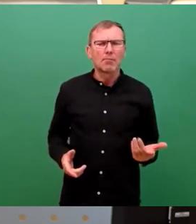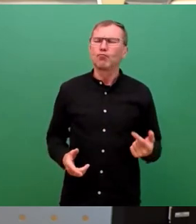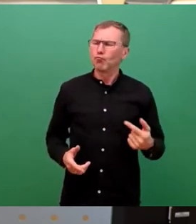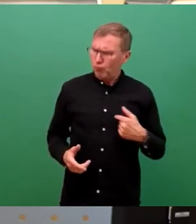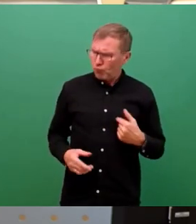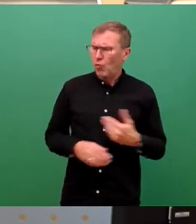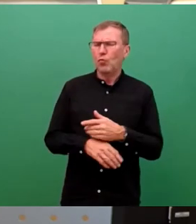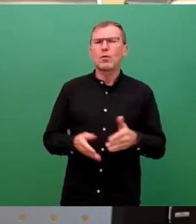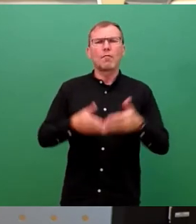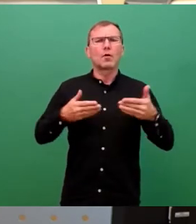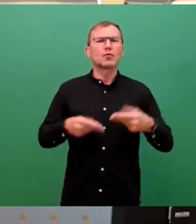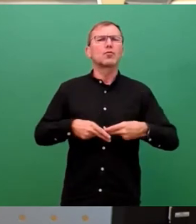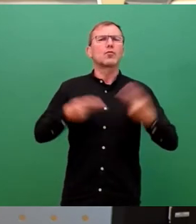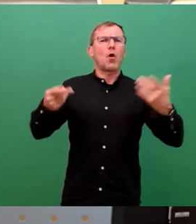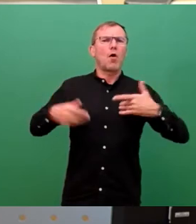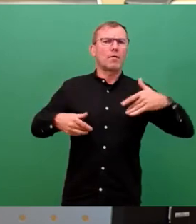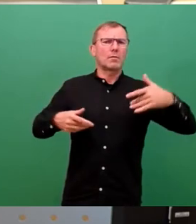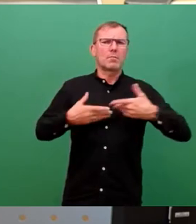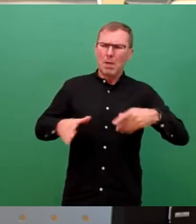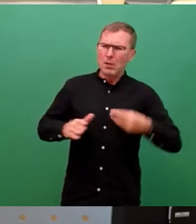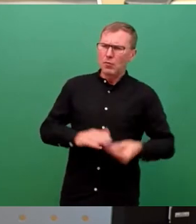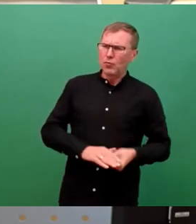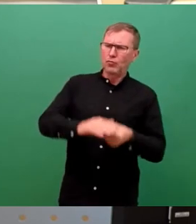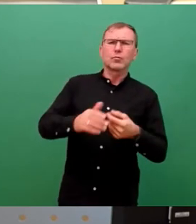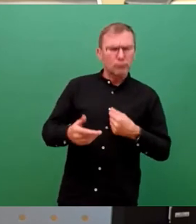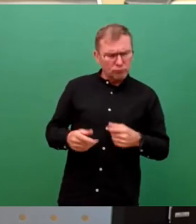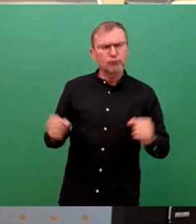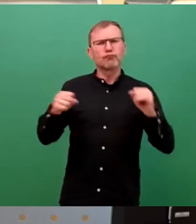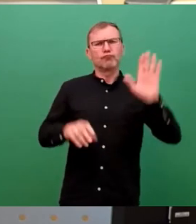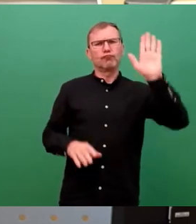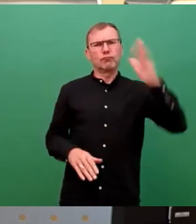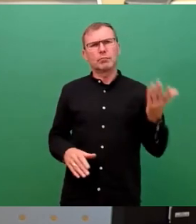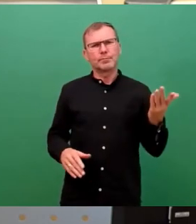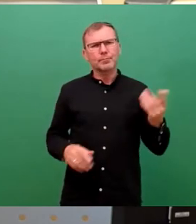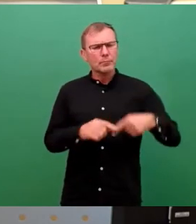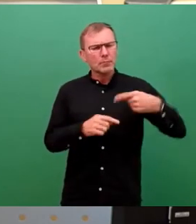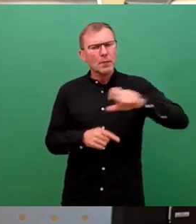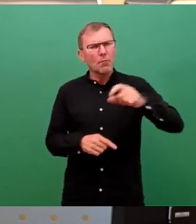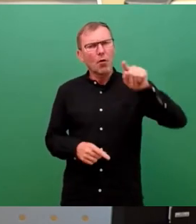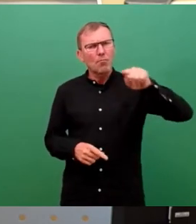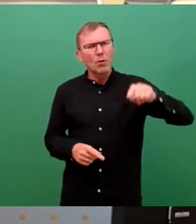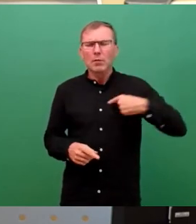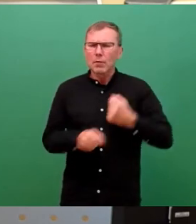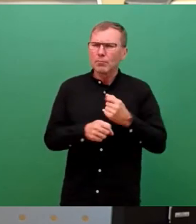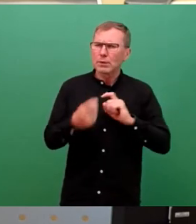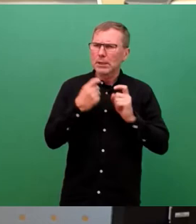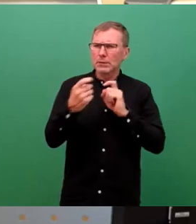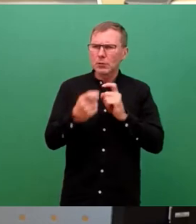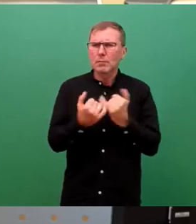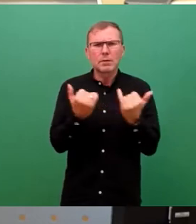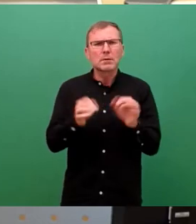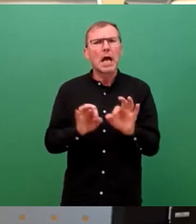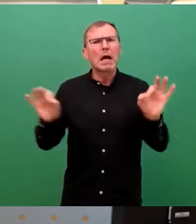aber aufgeschlossen gegenüber und wir werden uns in den nächsten Wochen und Monaten darüber unterhalten müssen, wie wir das am besten